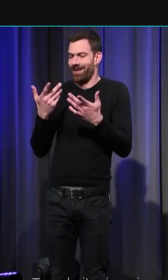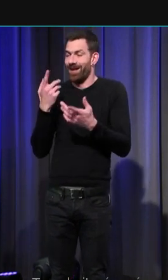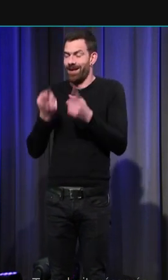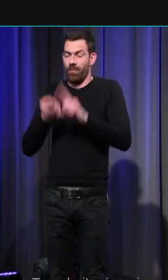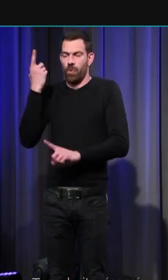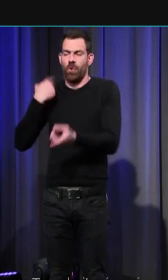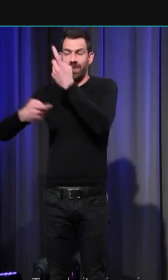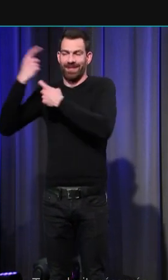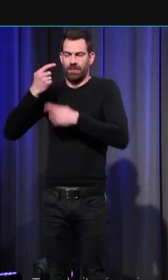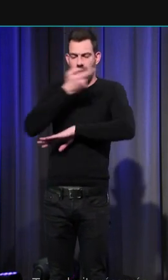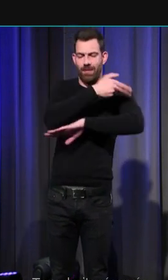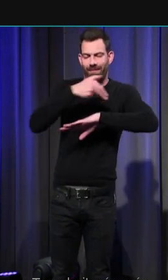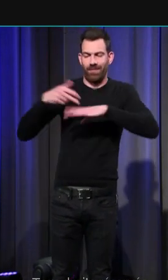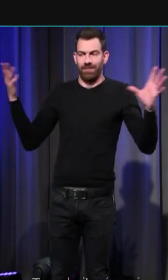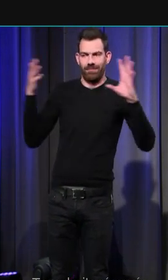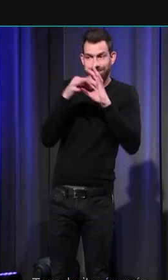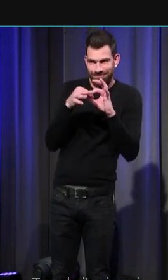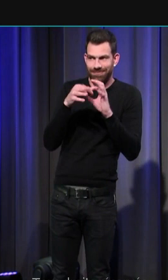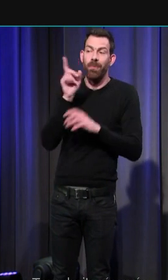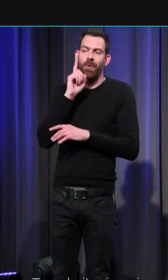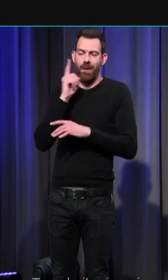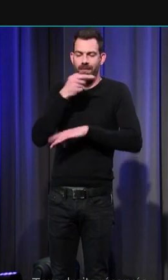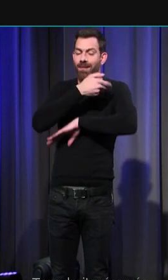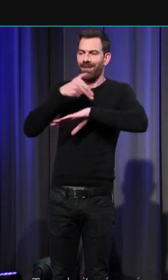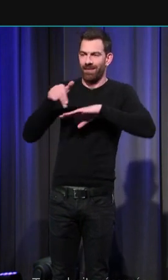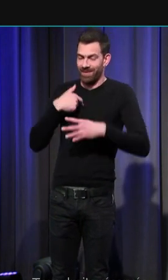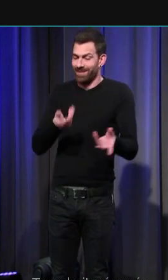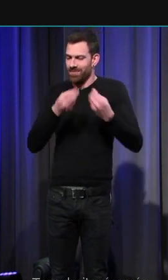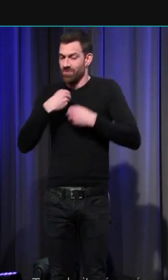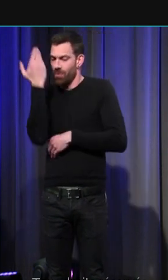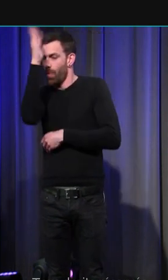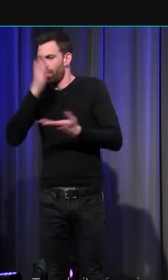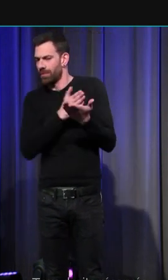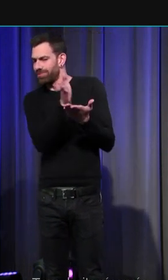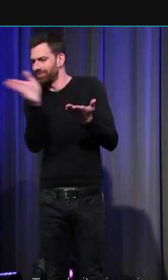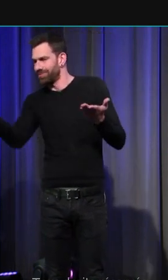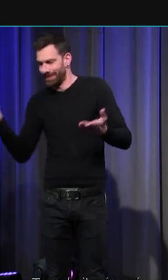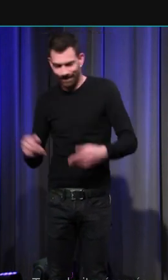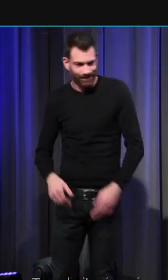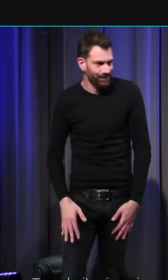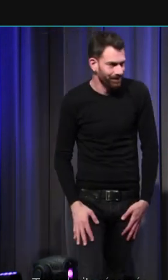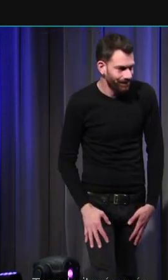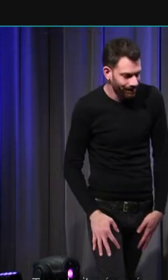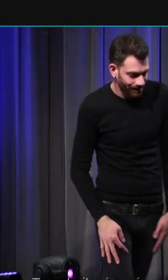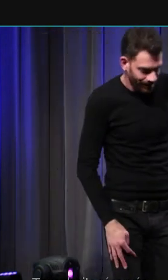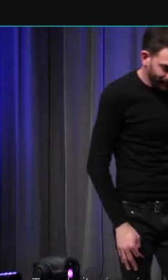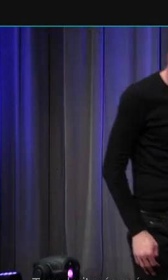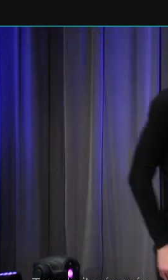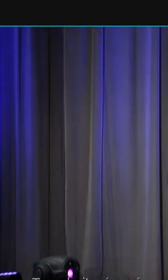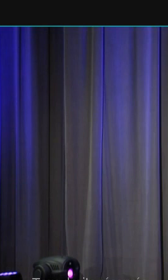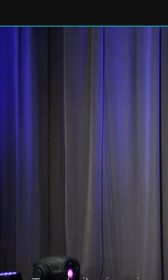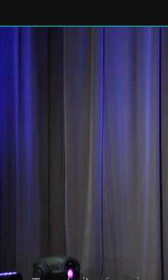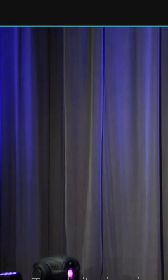particulièrement précieux parce qu'il nous permet d'ouvrir d'autres pistes malgré tout pour l'historien quelques fenêtres